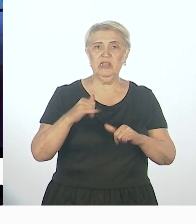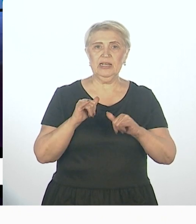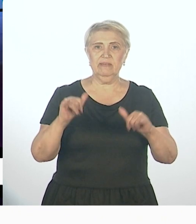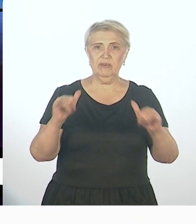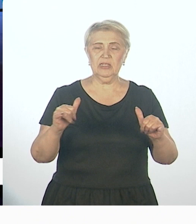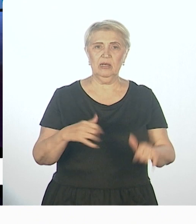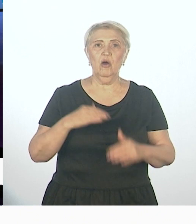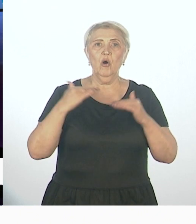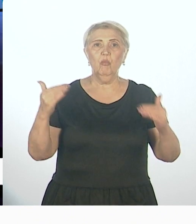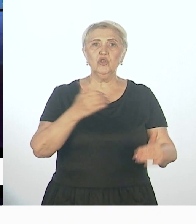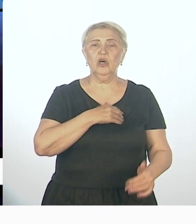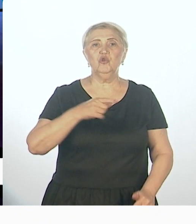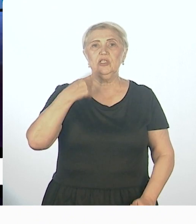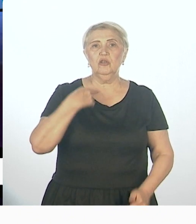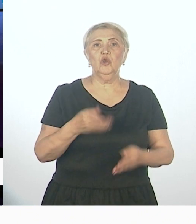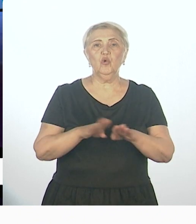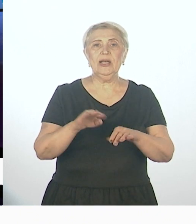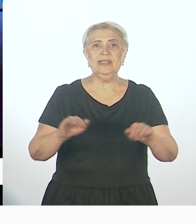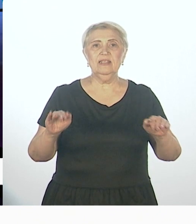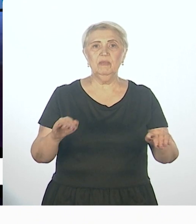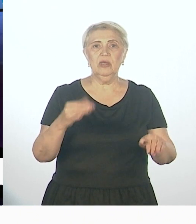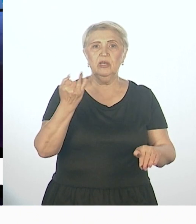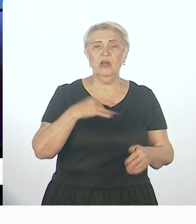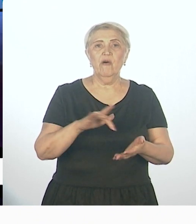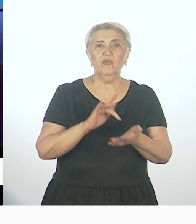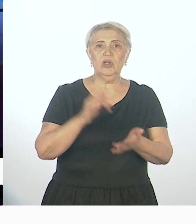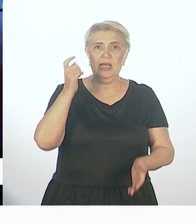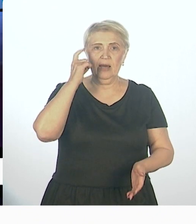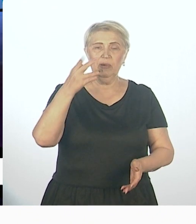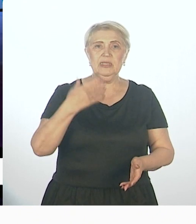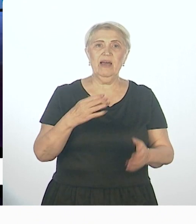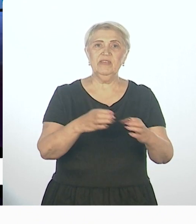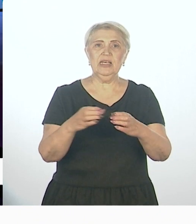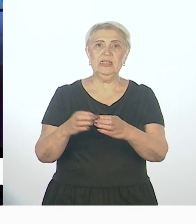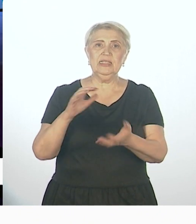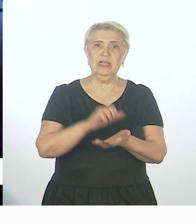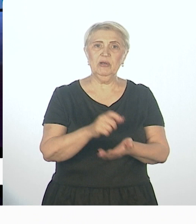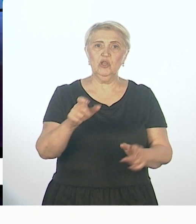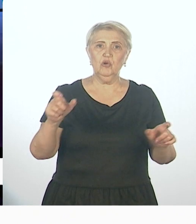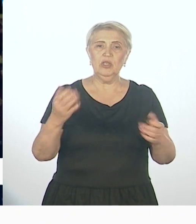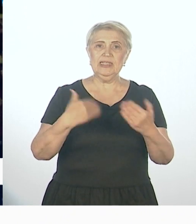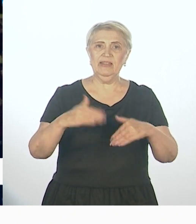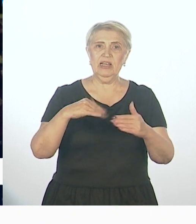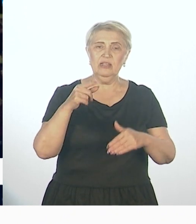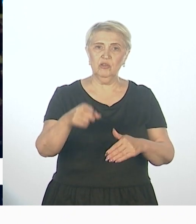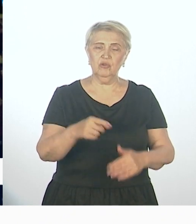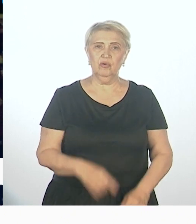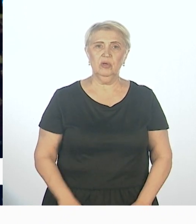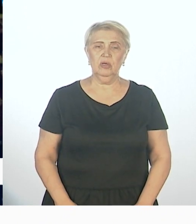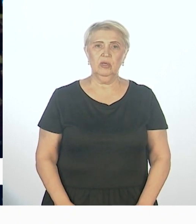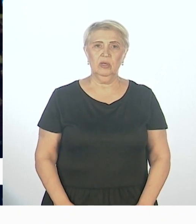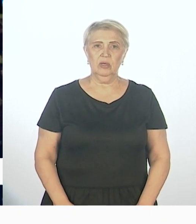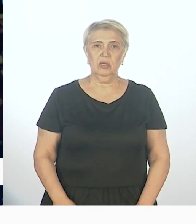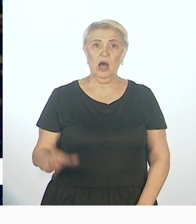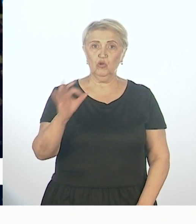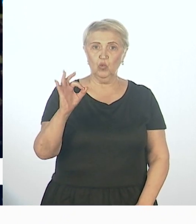я вам больше хочу сказать, и не только с детьми. В городе Хабаровске в секциях занимаются люди с инвалидностью от, скажем,